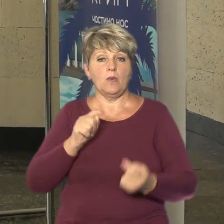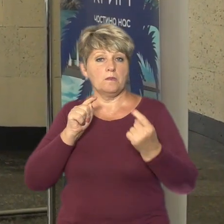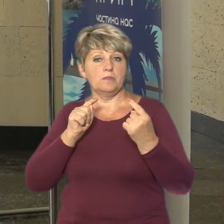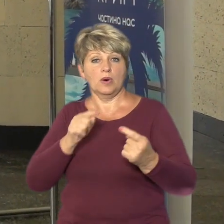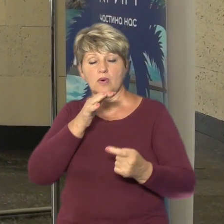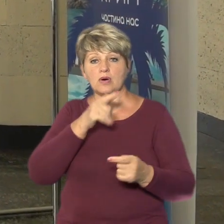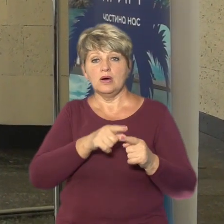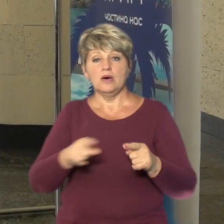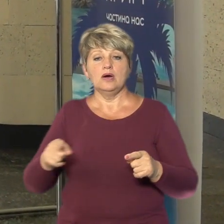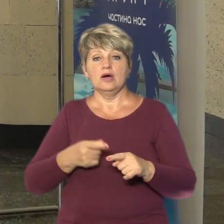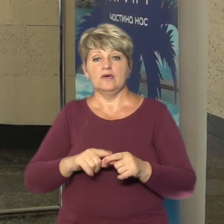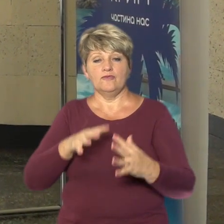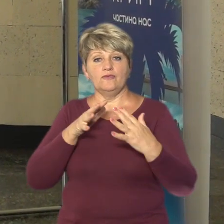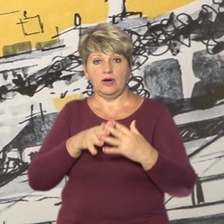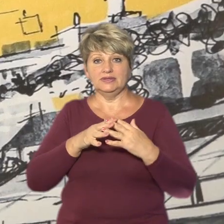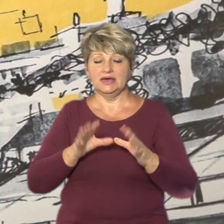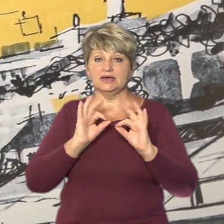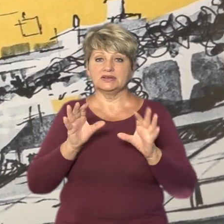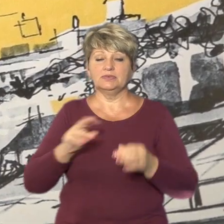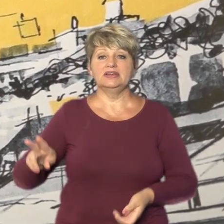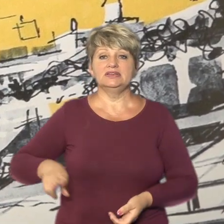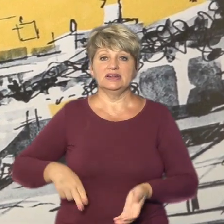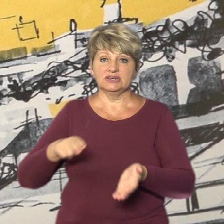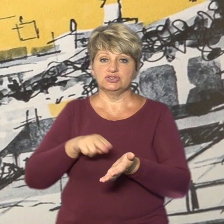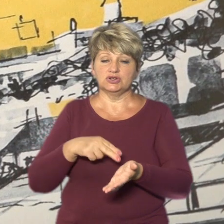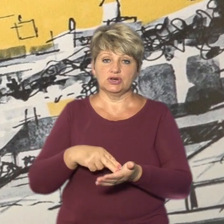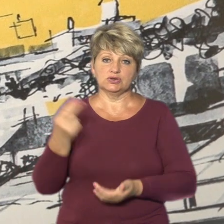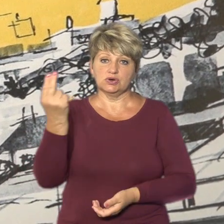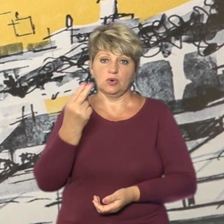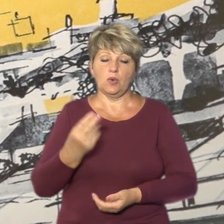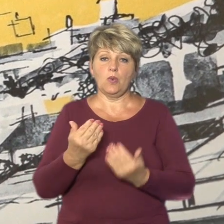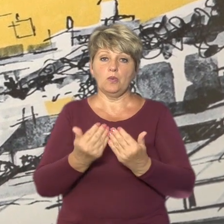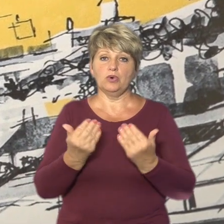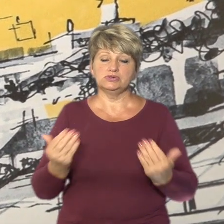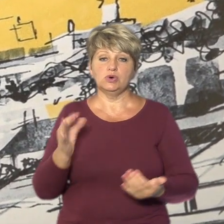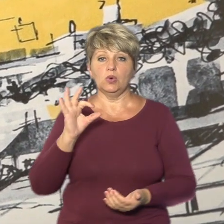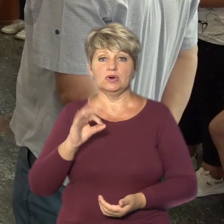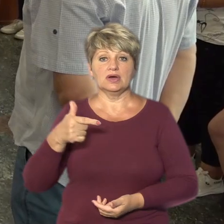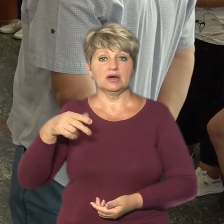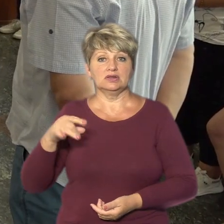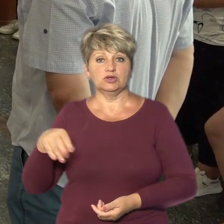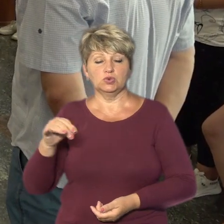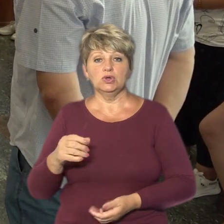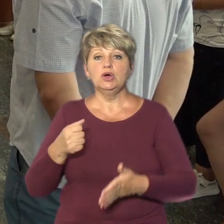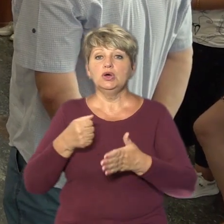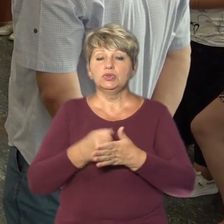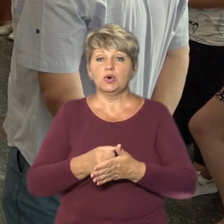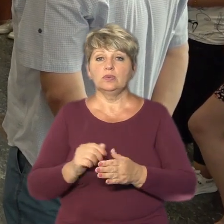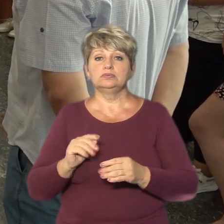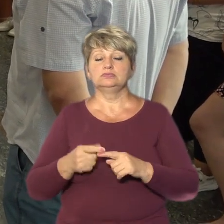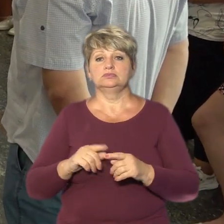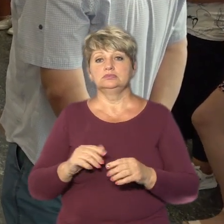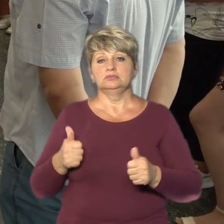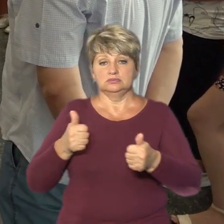під час повномасштабної війни, розповідає директорка Черкаського художнього музею Ольга Гладун. До экспозиції долучилися професійні